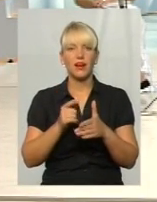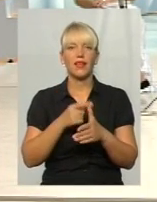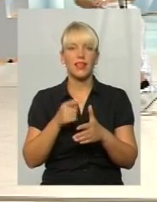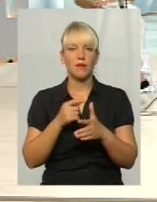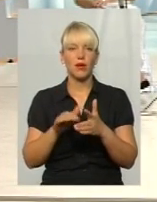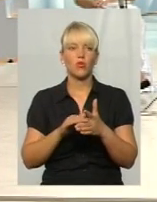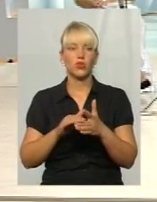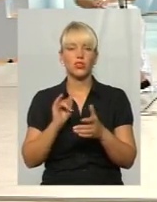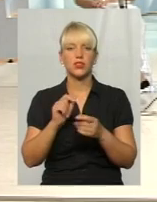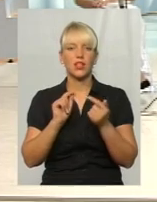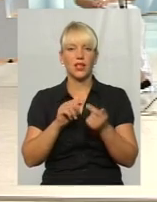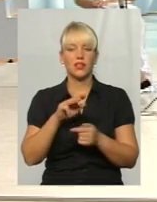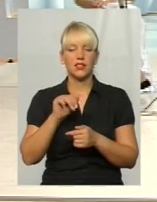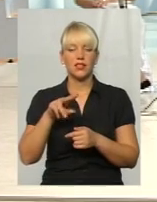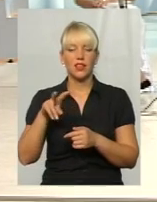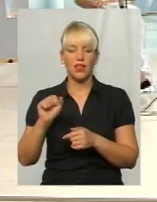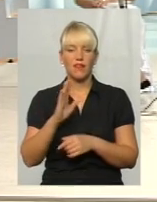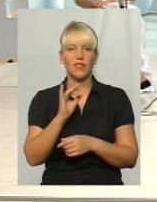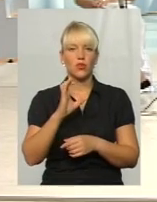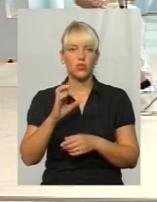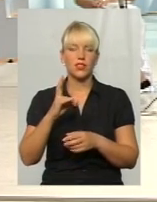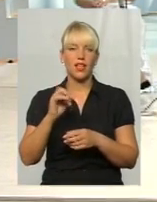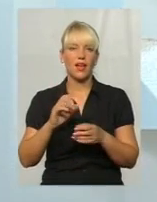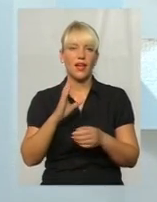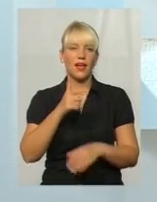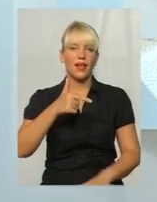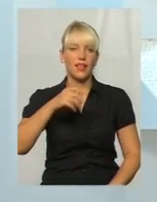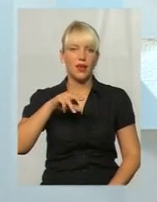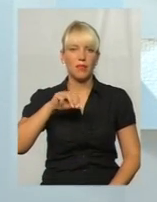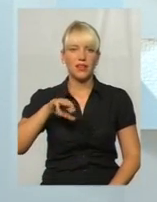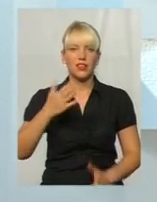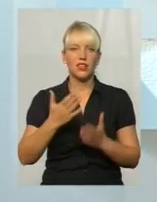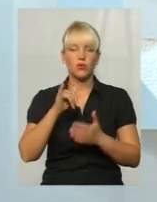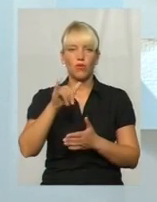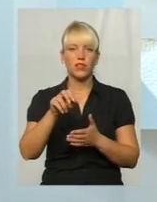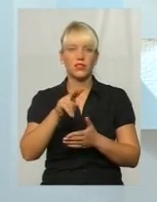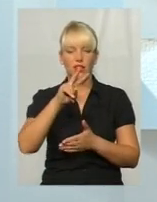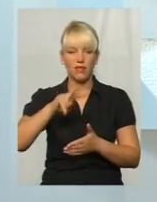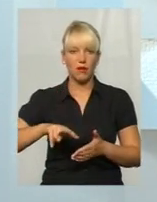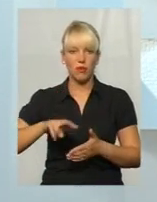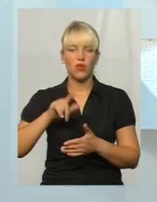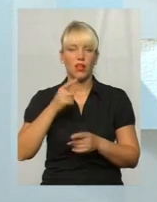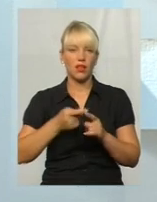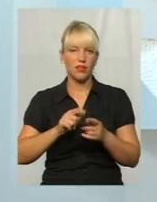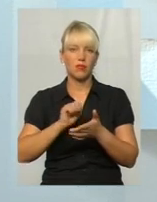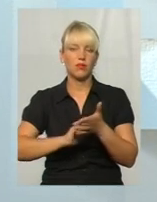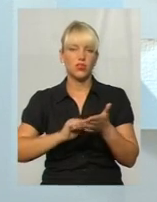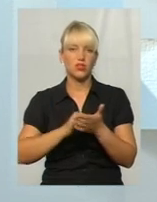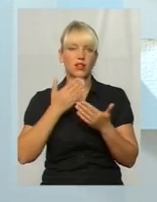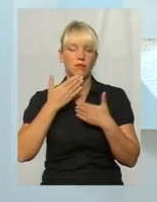антитела к вірусу на гепатит. Тобто, якщо у нас з'являються дві полосочки, то у нас вже повід звернутися до врачу.